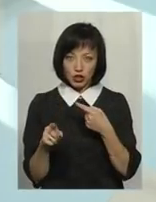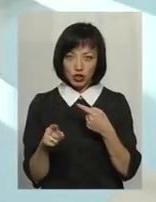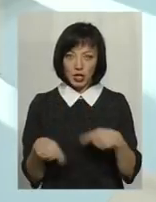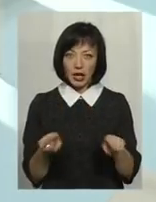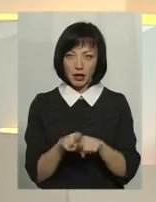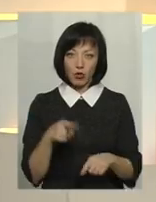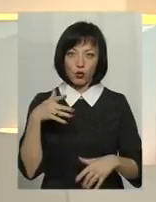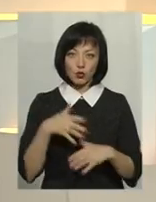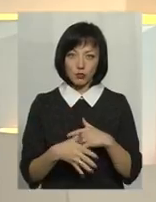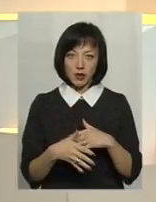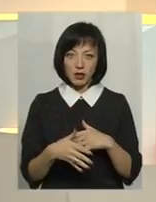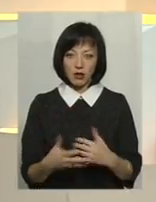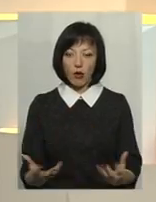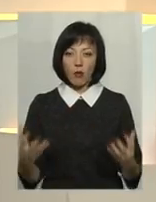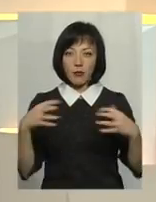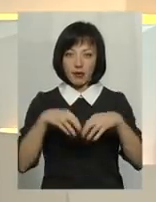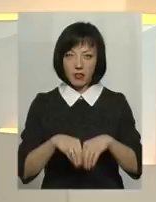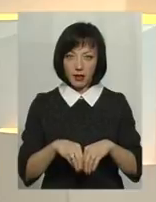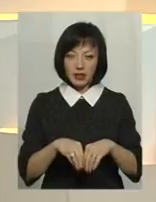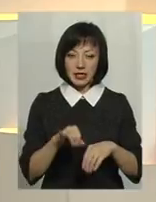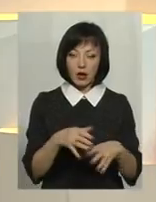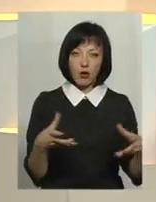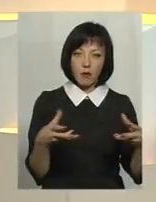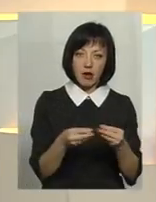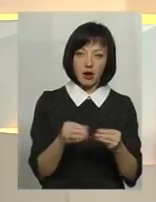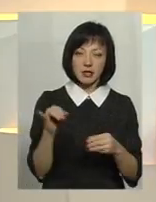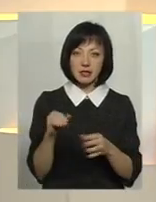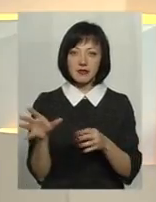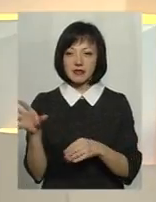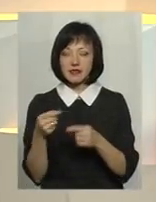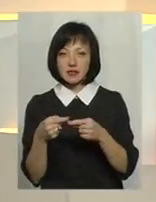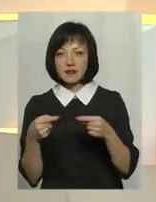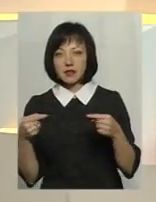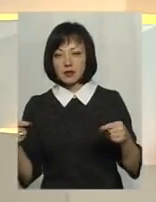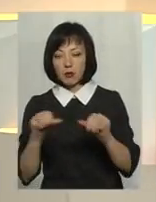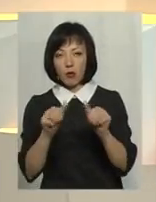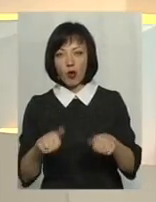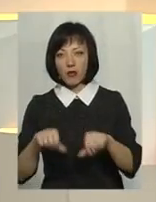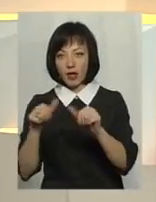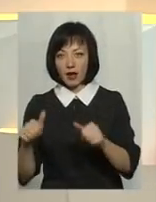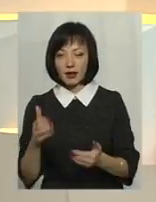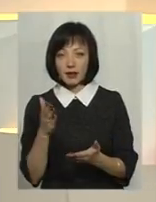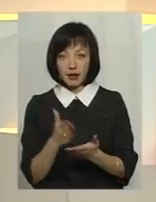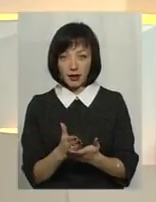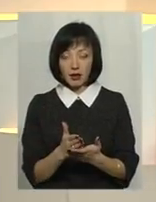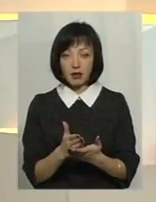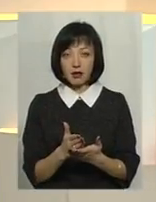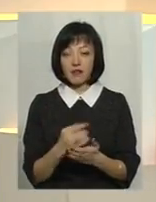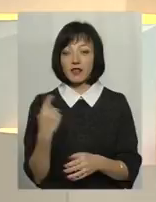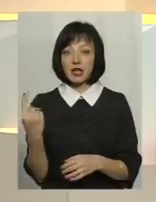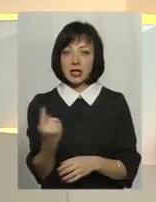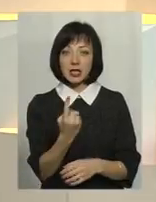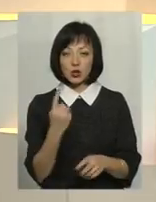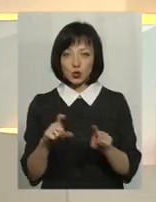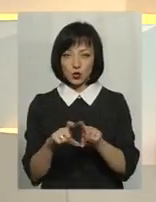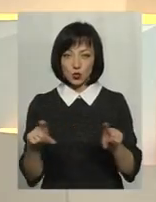розумію, об'єднати загалом і кооперацію, і всі-всі-всі моделі, які є, в єдину